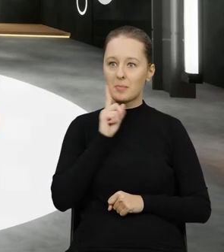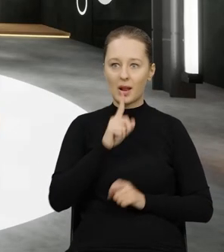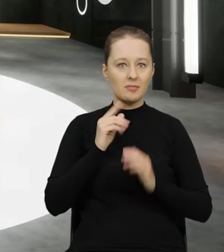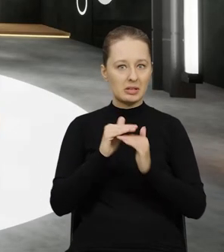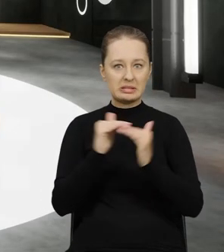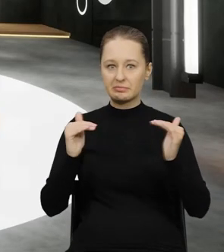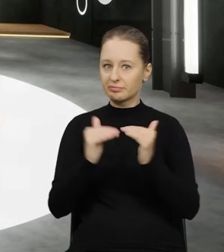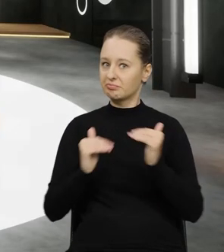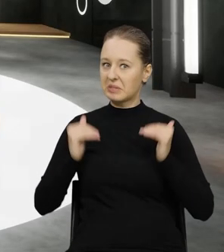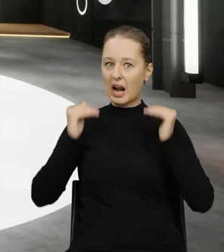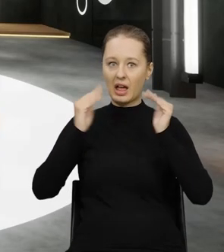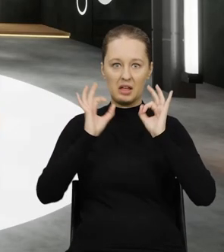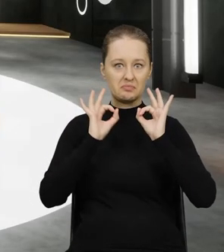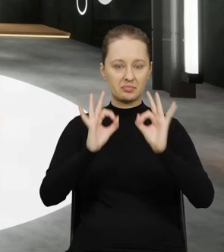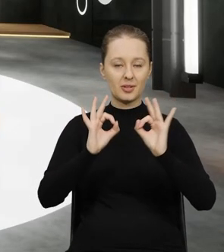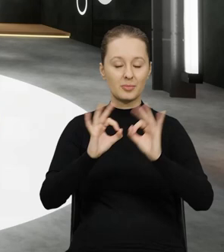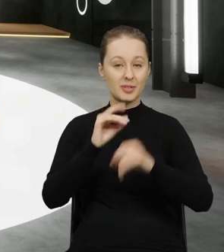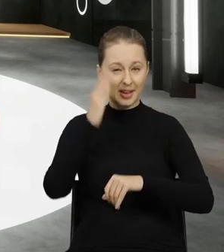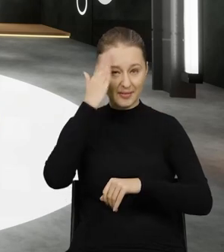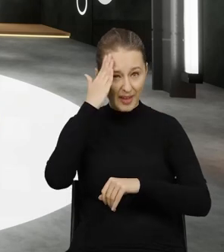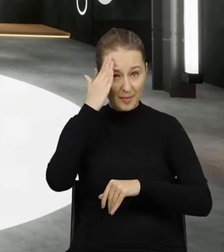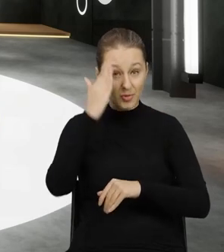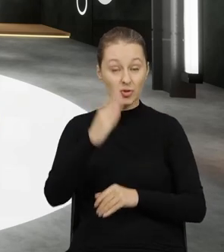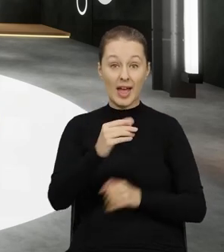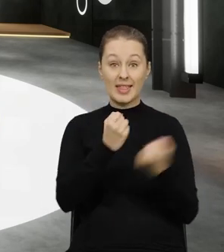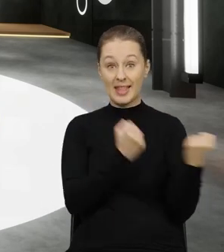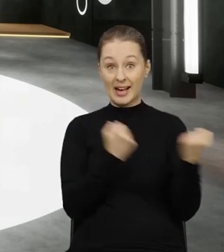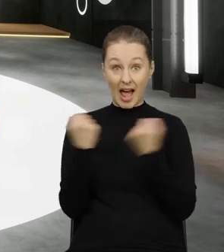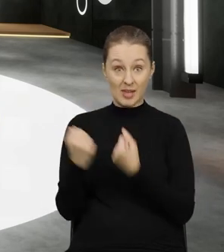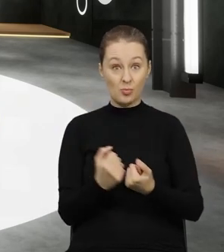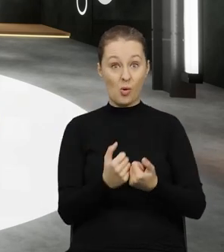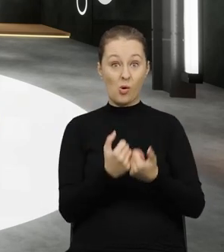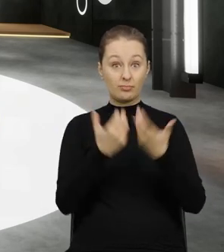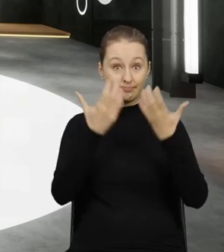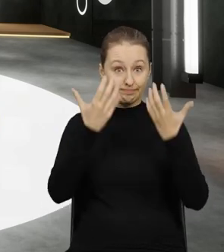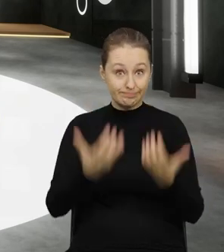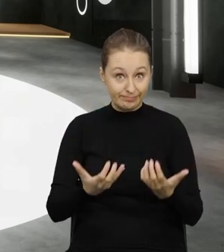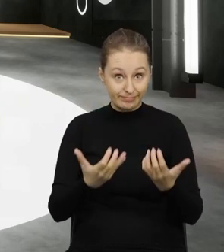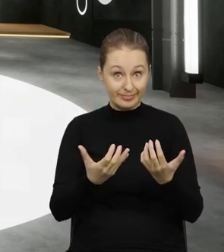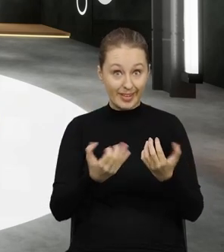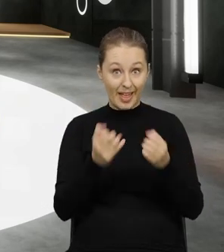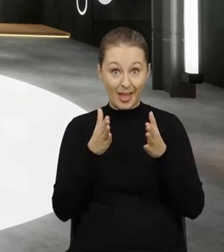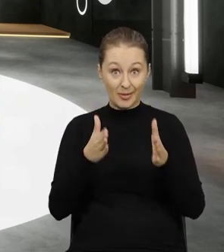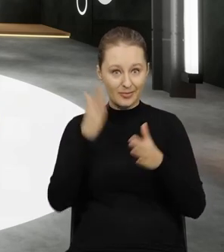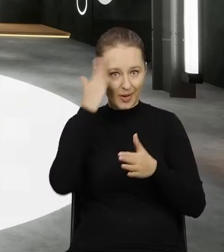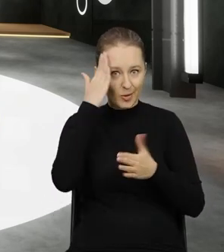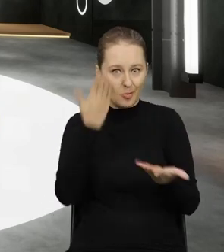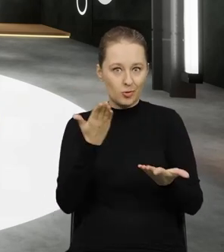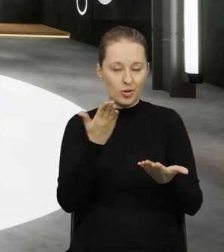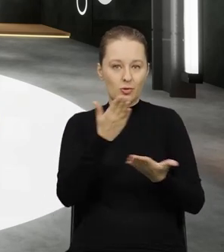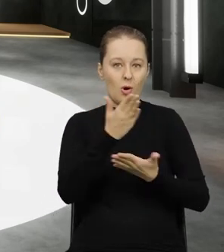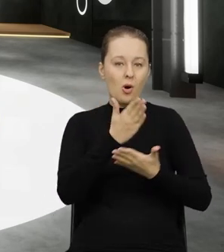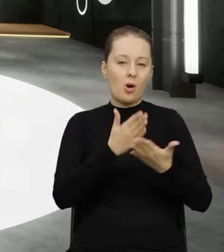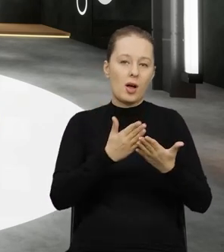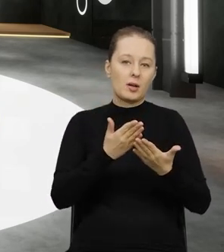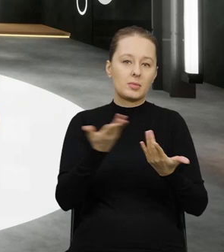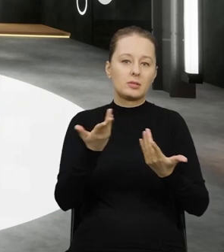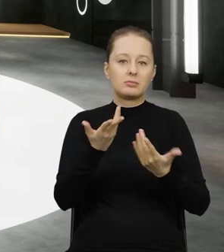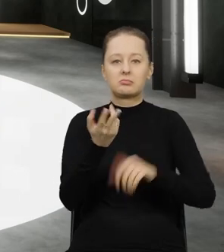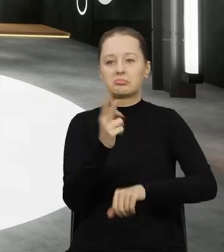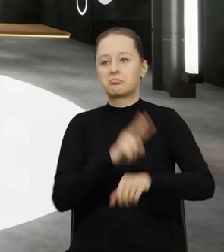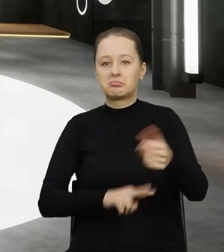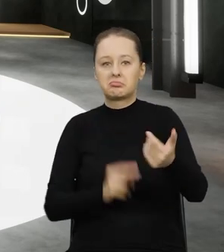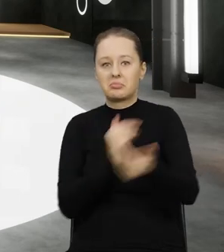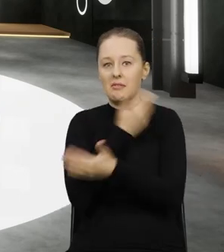ona jest na wysokim poziomie i tak naprawdę wiemy, że zatrzymany transport do kontroli na drodze no to wiadomo, funkcjonariusz nie ma, też nie wiadomo ile czasu.